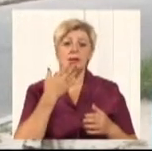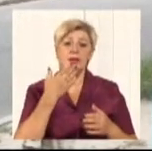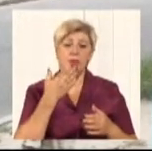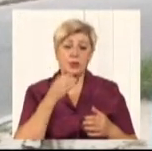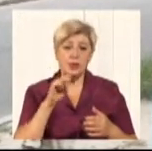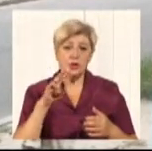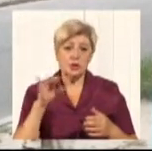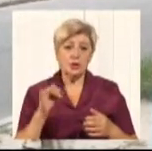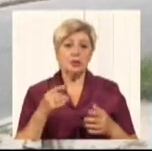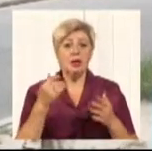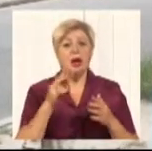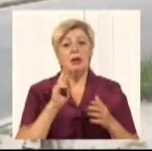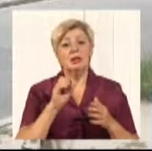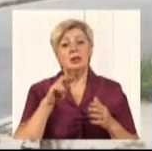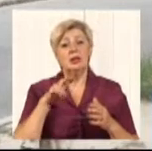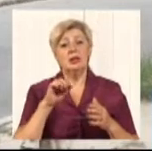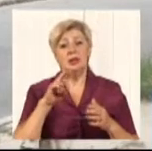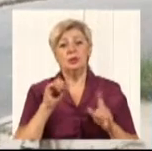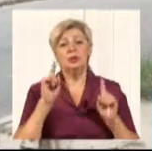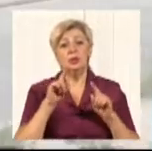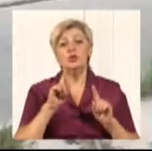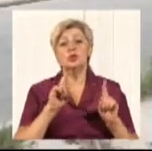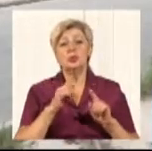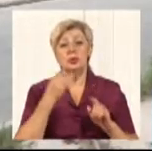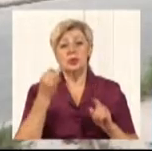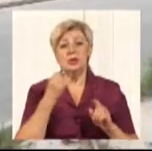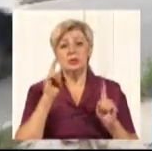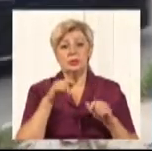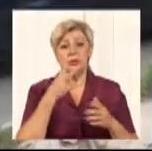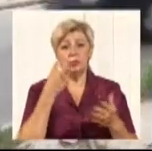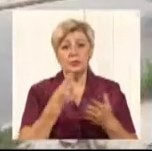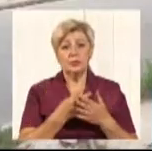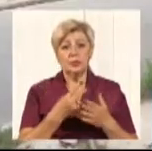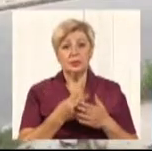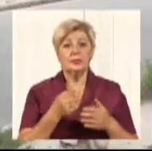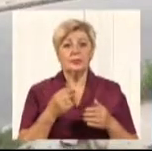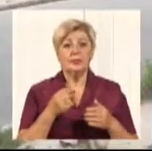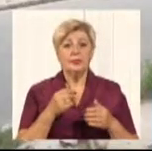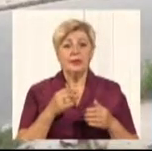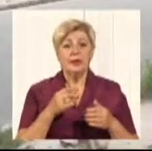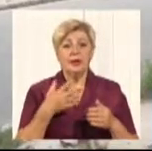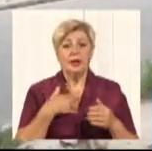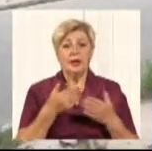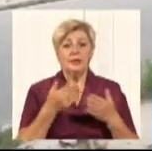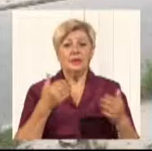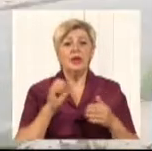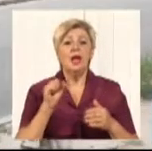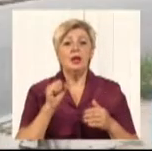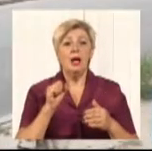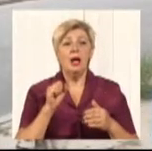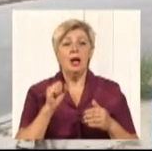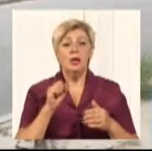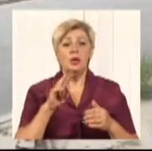канали, все, що інтересне, то і смотрю. А ты навагав мовлення, я відмовилась ріктому.